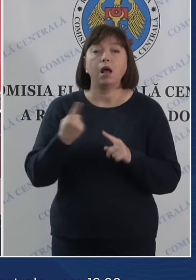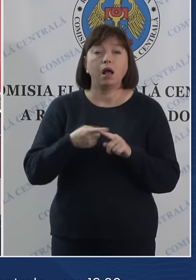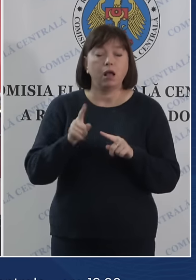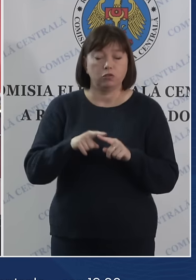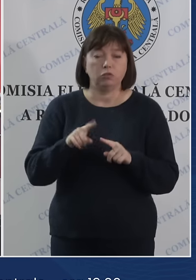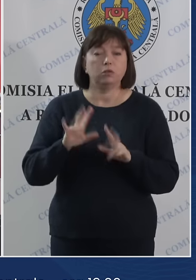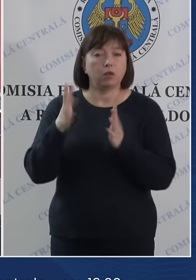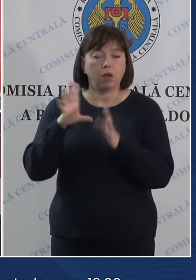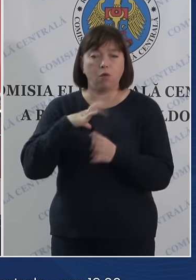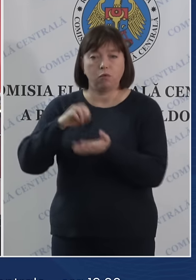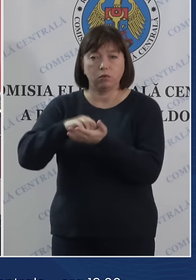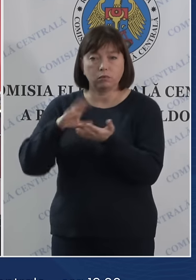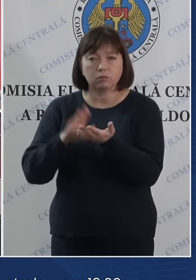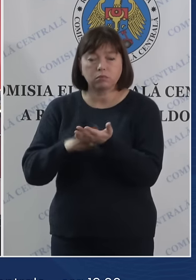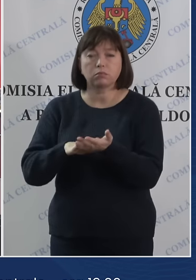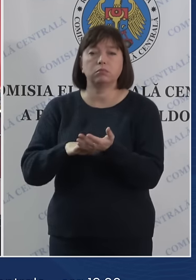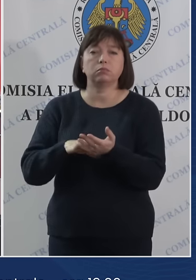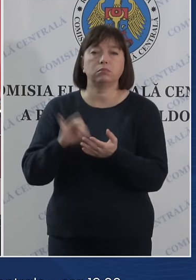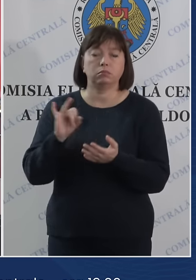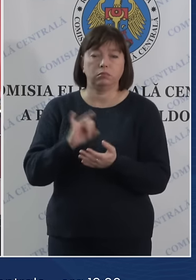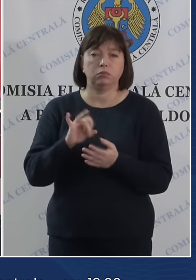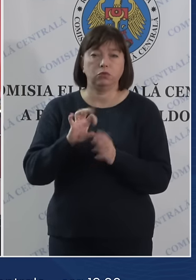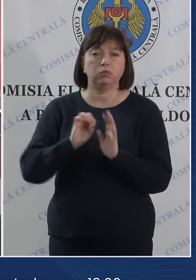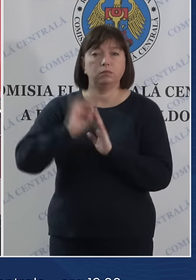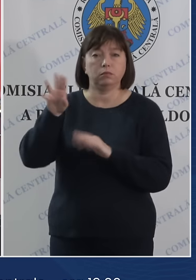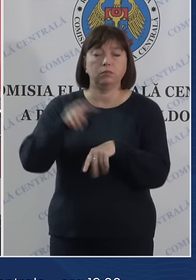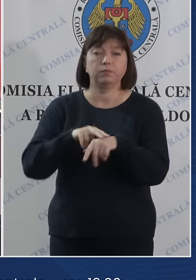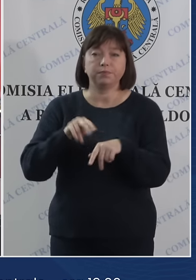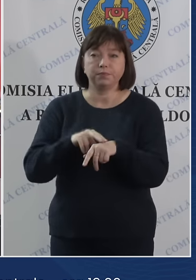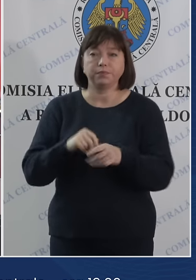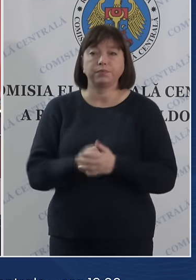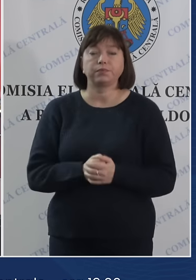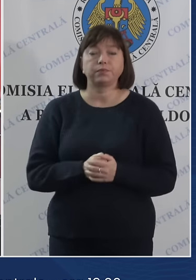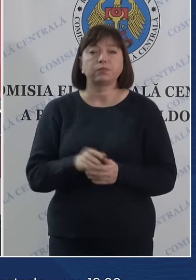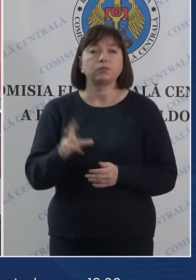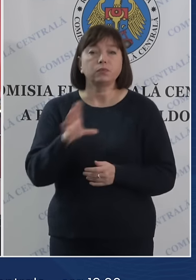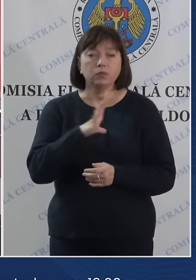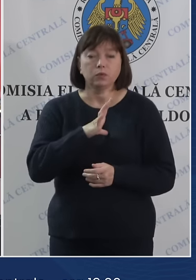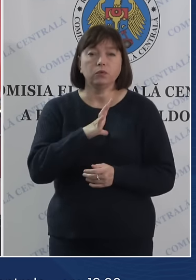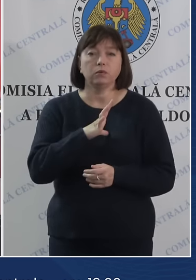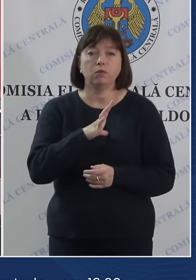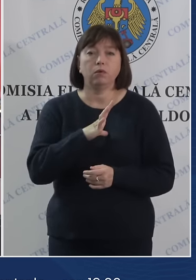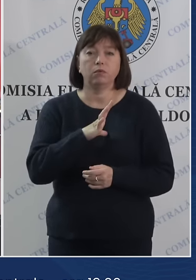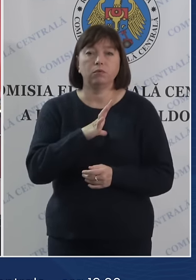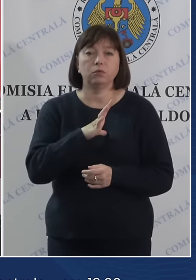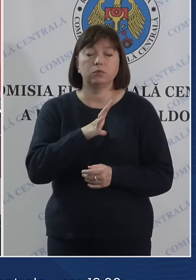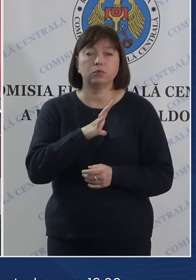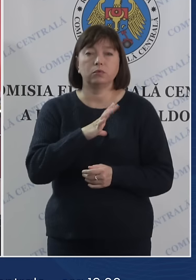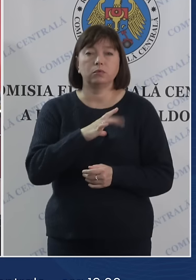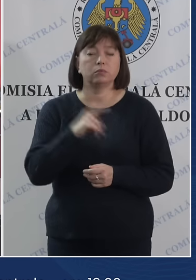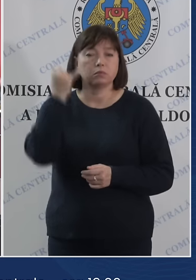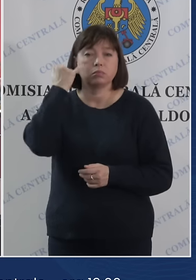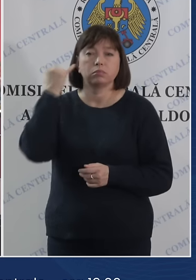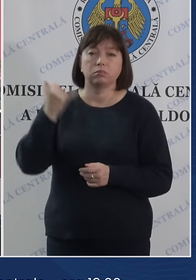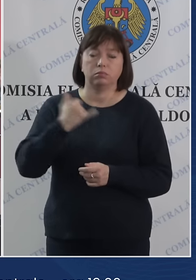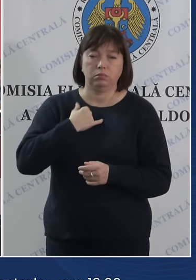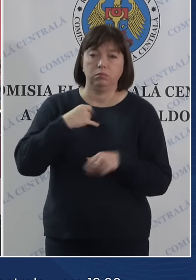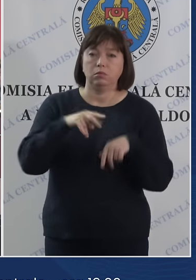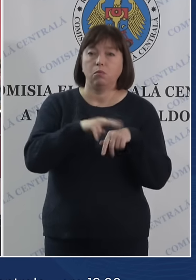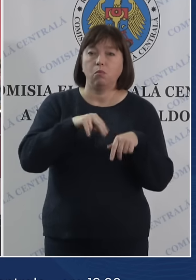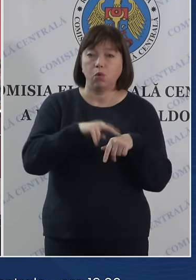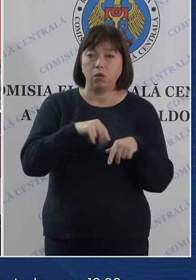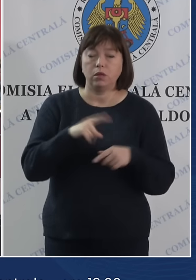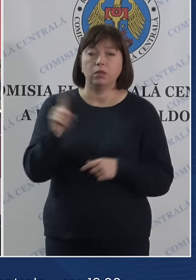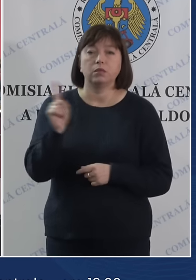cazuri au fost documentate și au stopat de la moment. Deci, am avut totuși măsunătă la durată de poliție